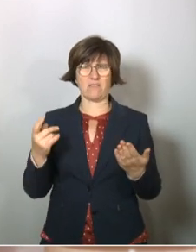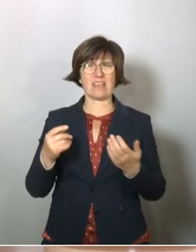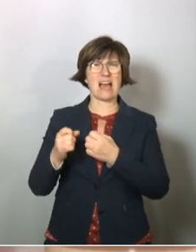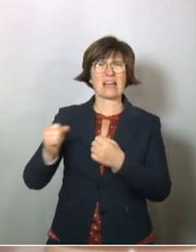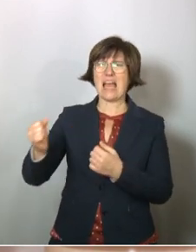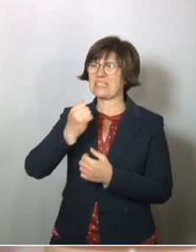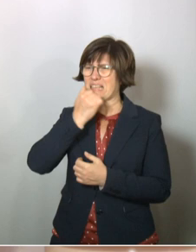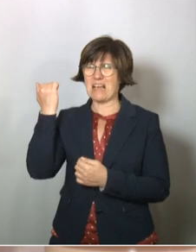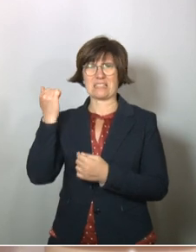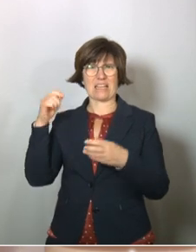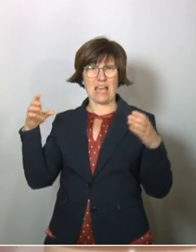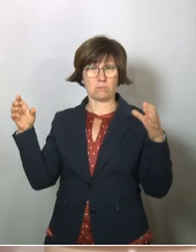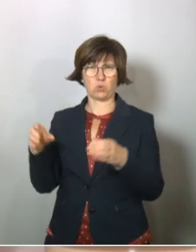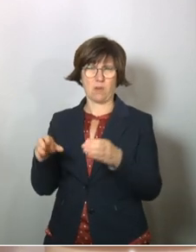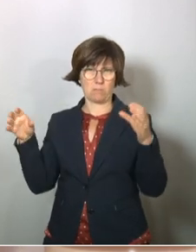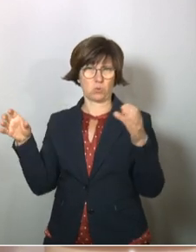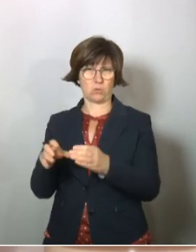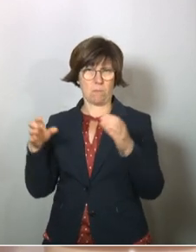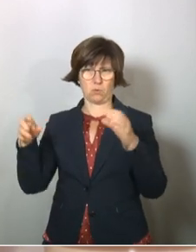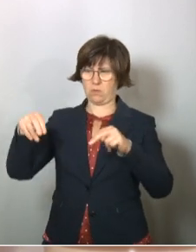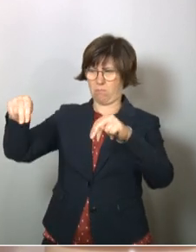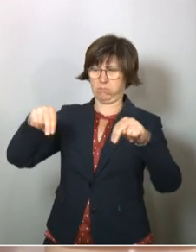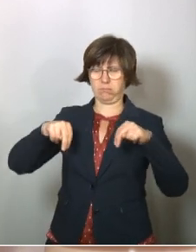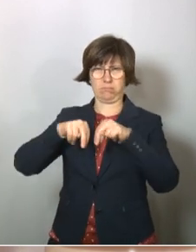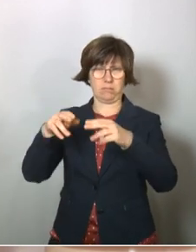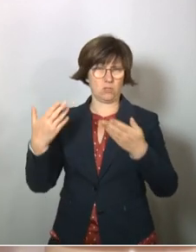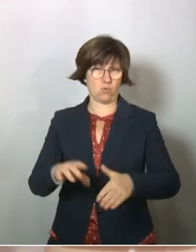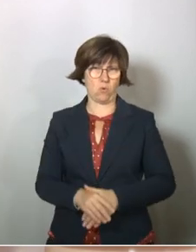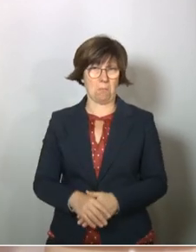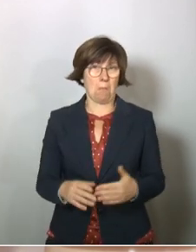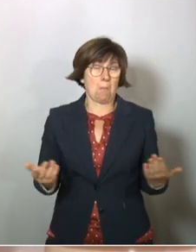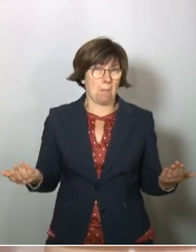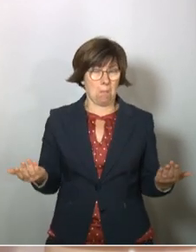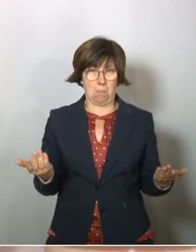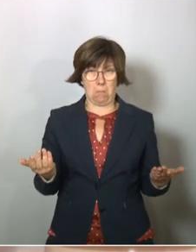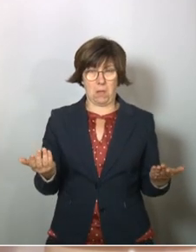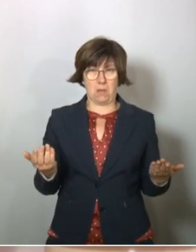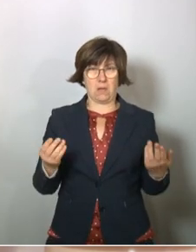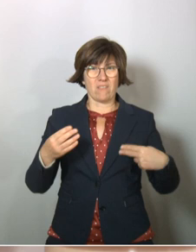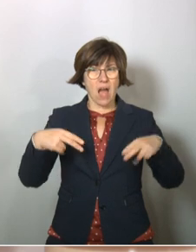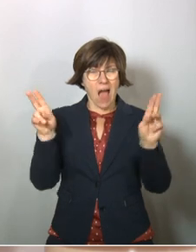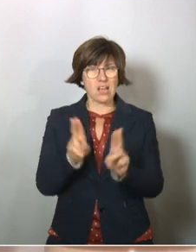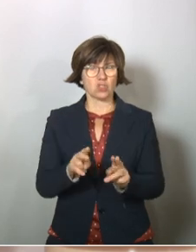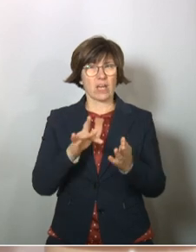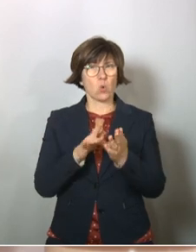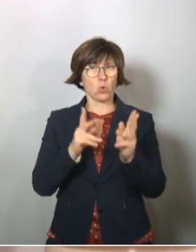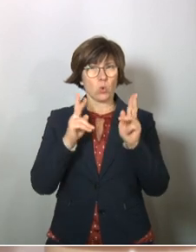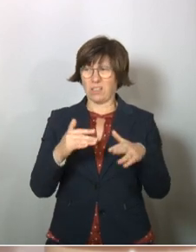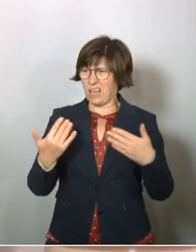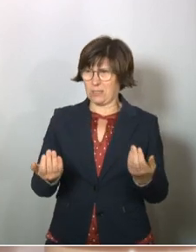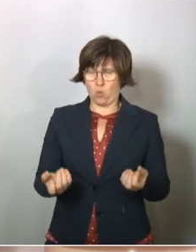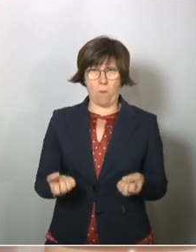Rechtsradikalen zusammen auf einem Platz stehen. Das war alles. Die Einschränkung der Grundrechte, wie sie hier